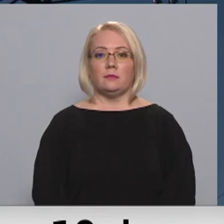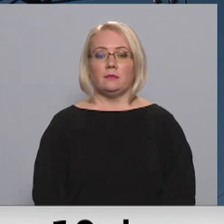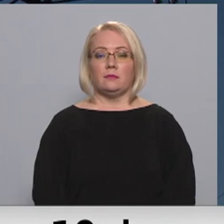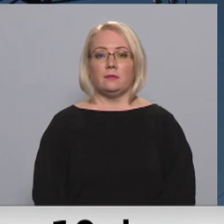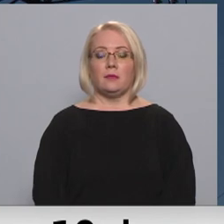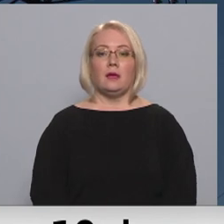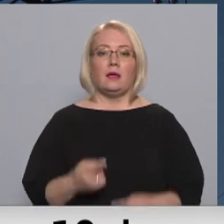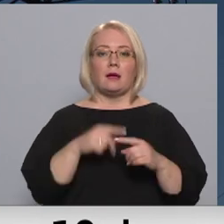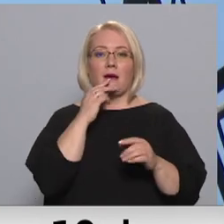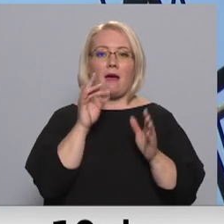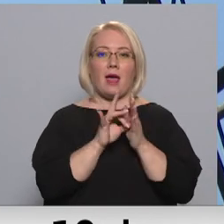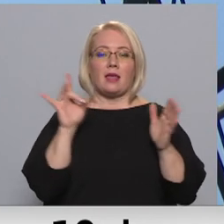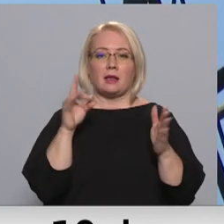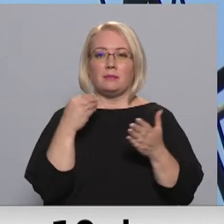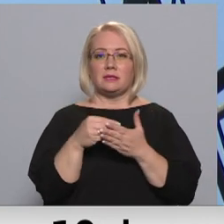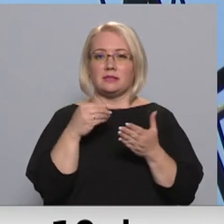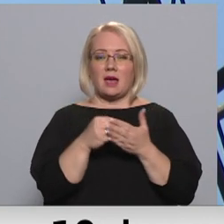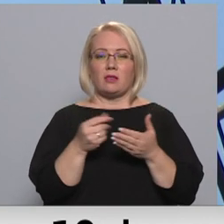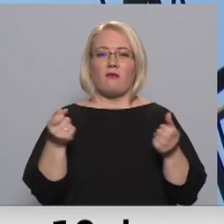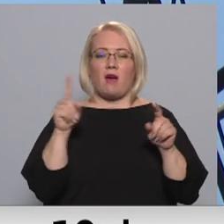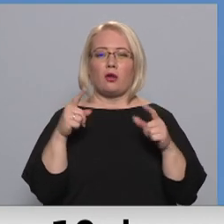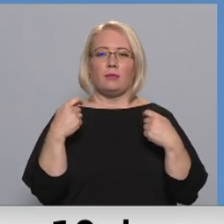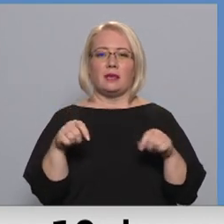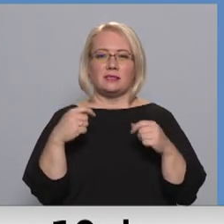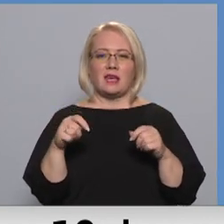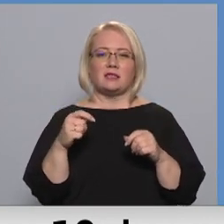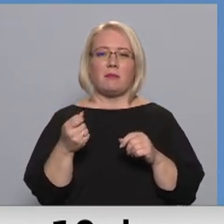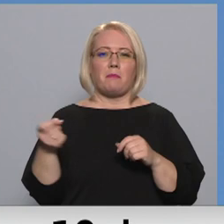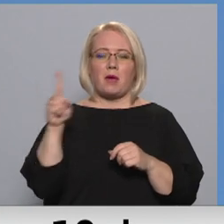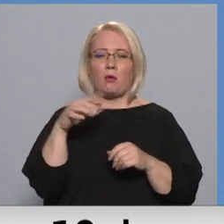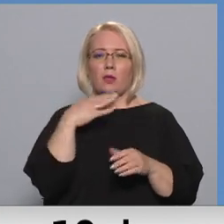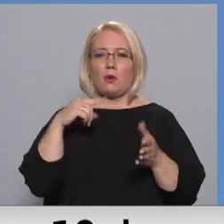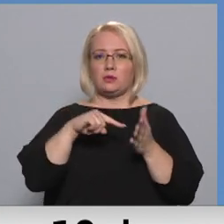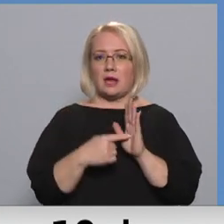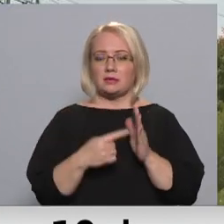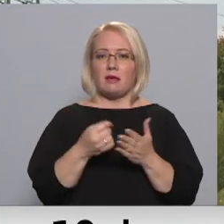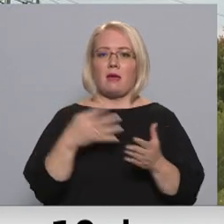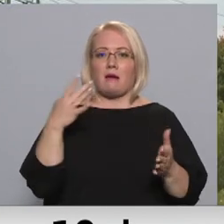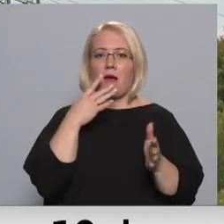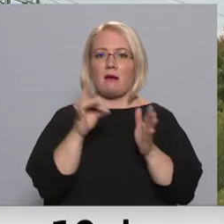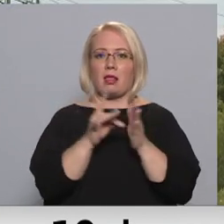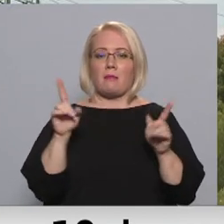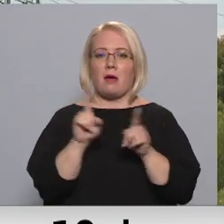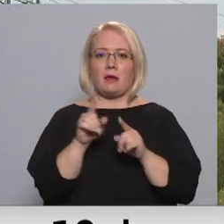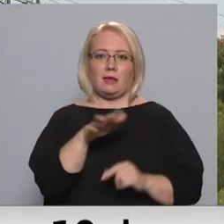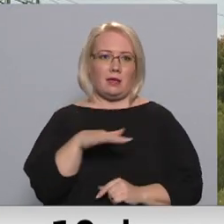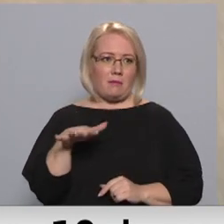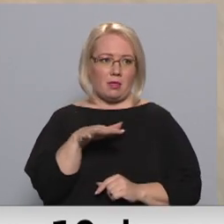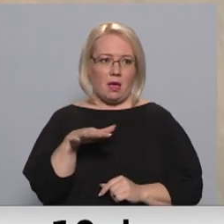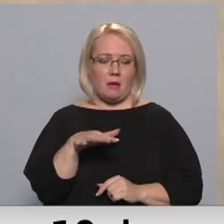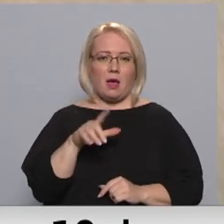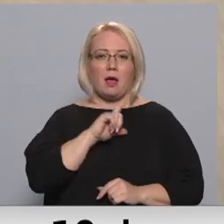Tā kā elektrības cena vairuma tirzniecībā šogad augusi vairākas reizes, dārgāk elektrība pļūs arī mājas saimniecībā.